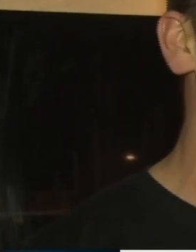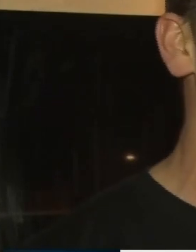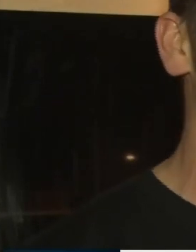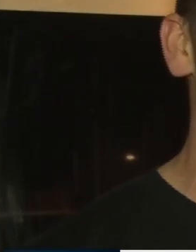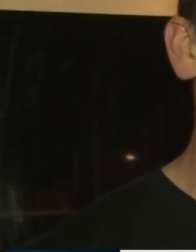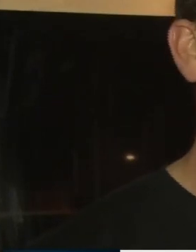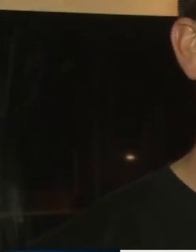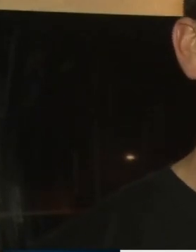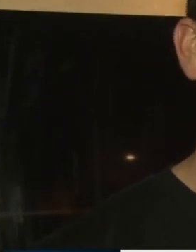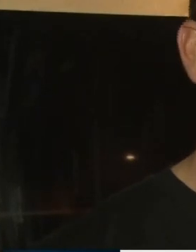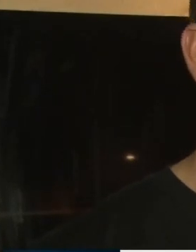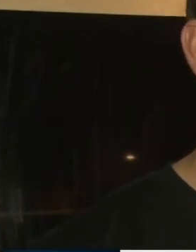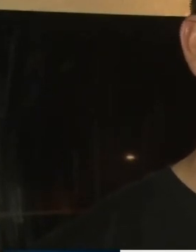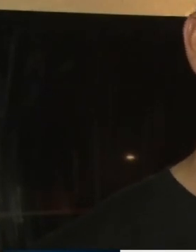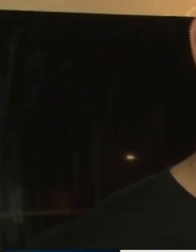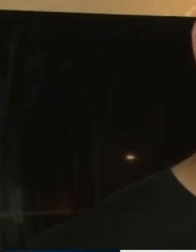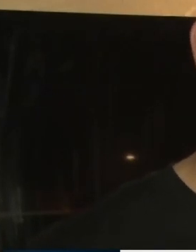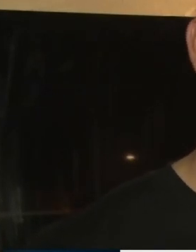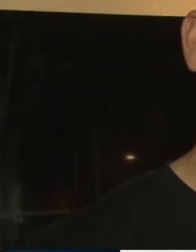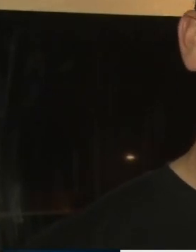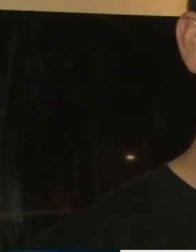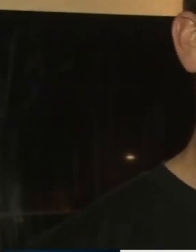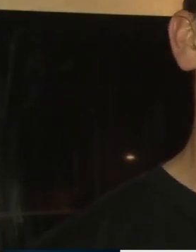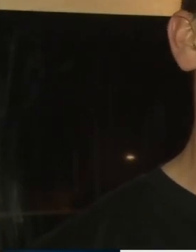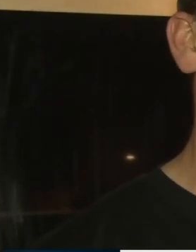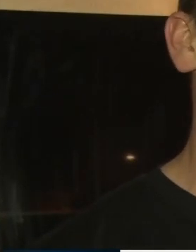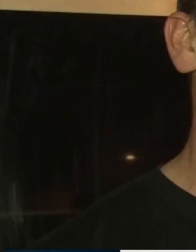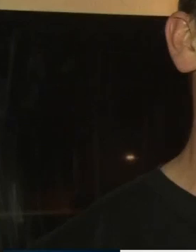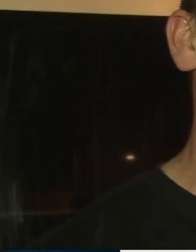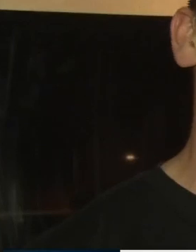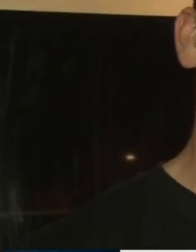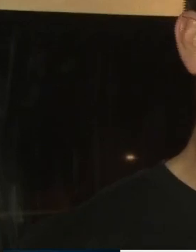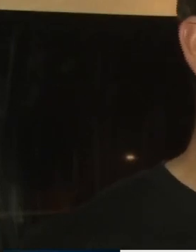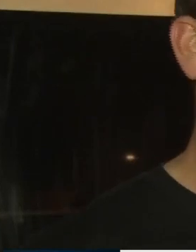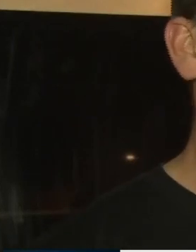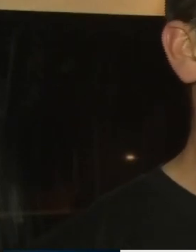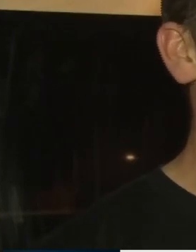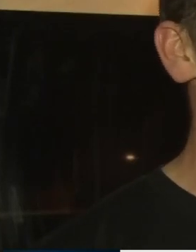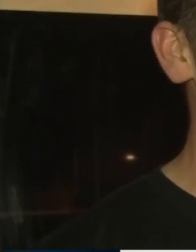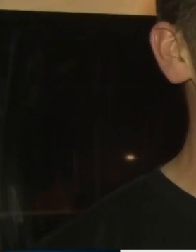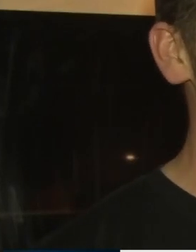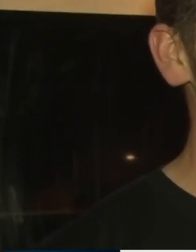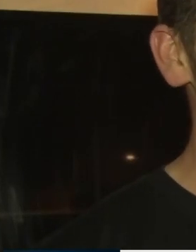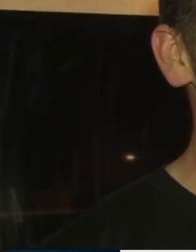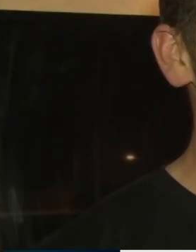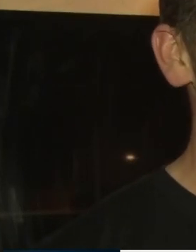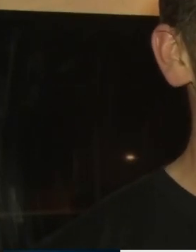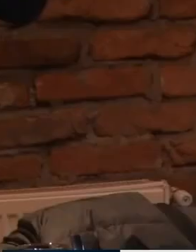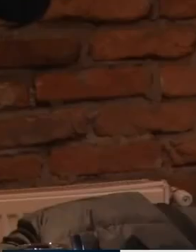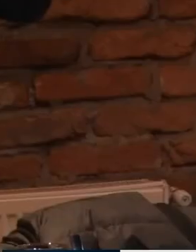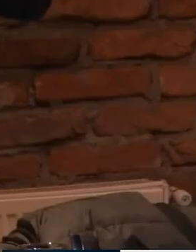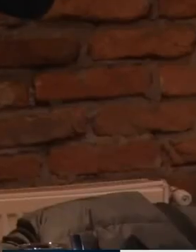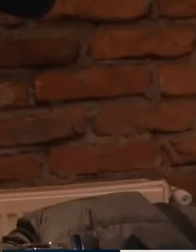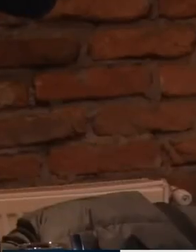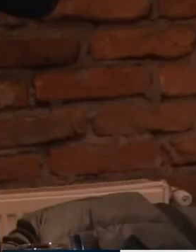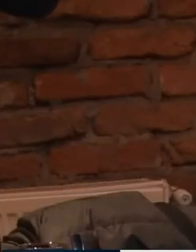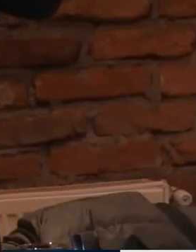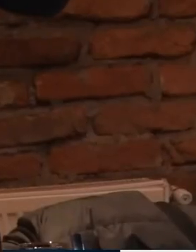distributor shtëpi filmike shumë dhaja mrapa edhe nuk në minu Sukcesi për herët tjera